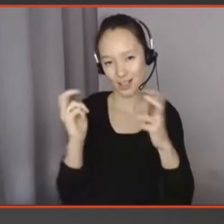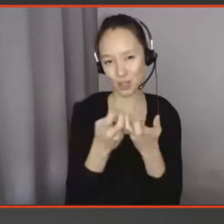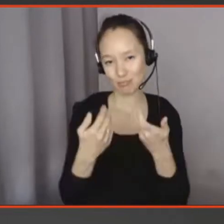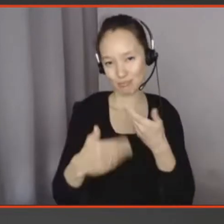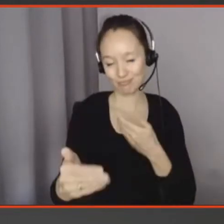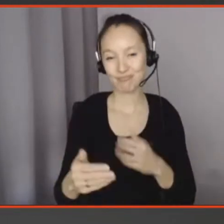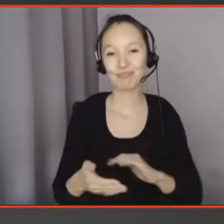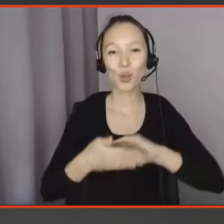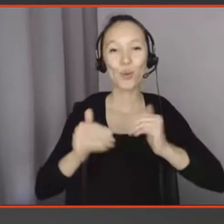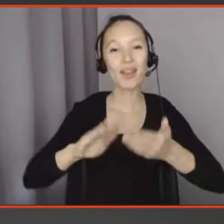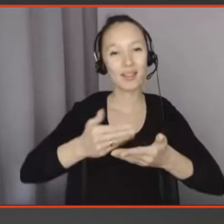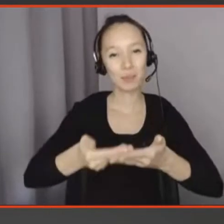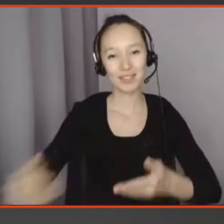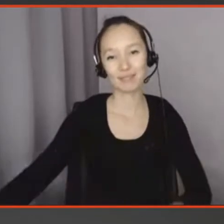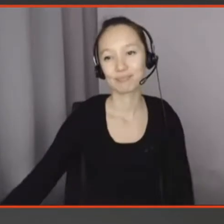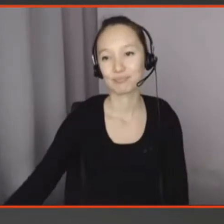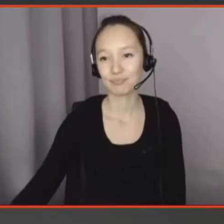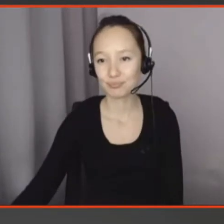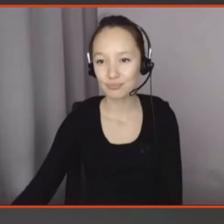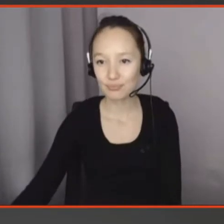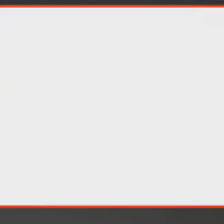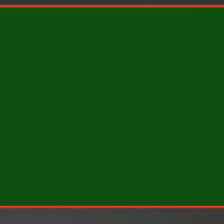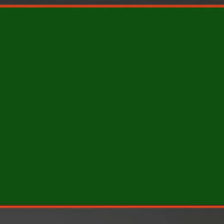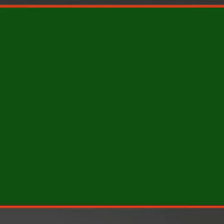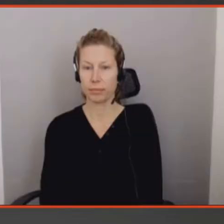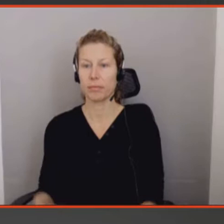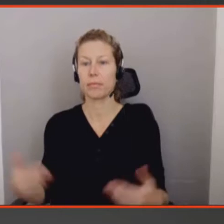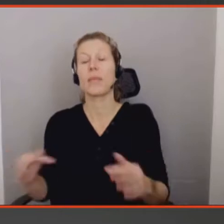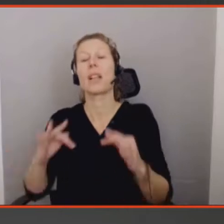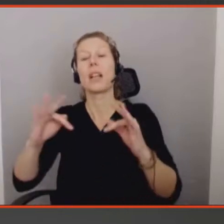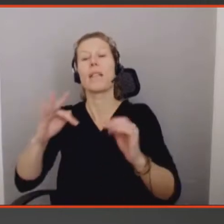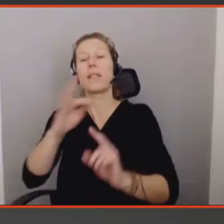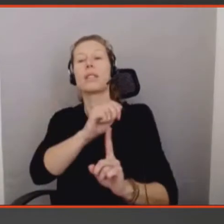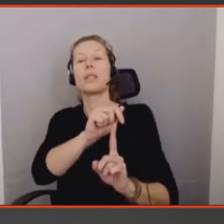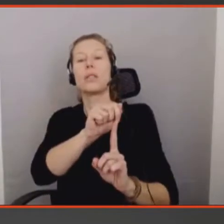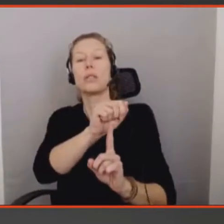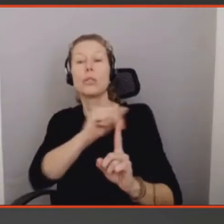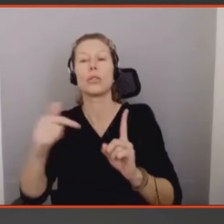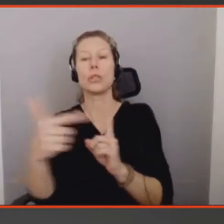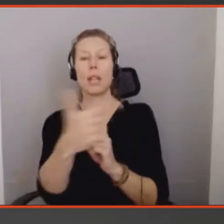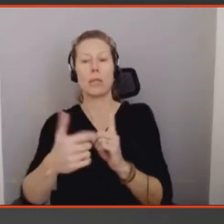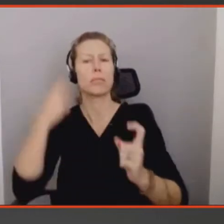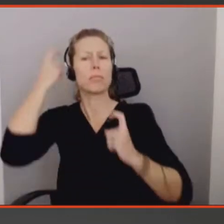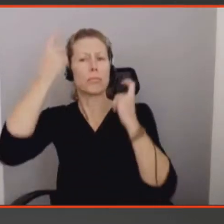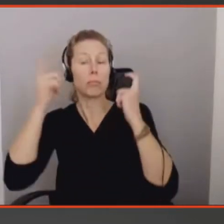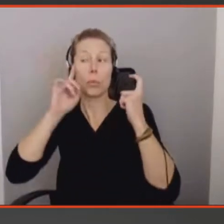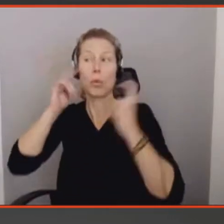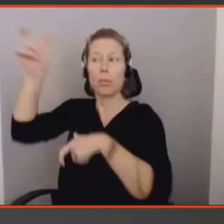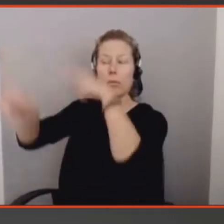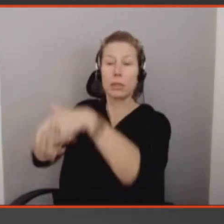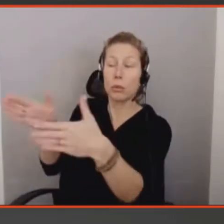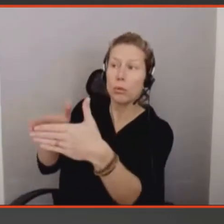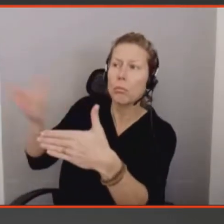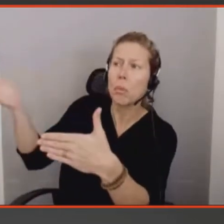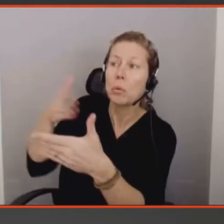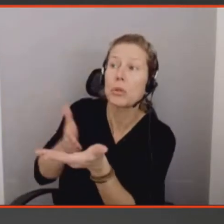Ensuite, si on réfléchit au niveau social, puisque quand j'ai demandé aux gens qu'est-ce qui fait sens pour eux, il y aussi une certaine partie des gens qui m'ont dit,